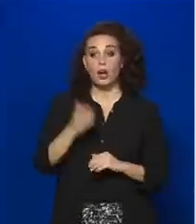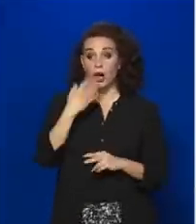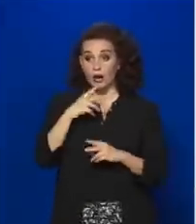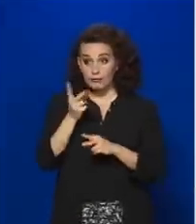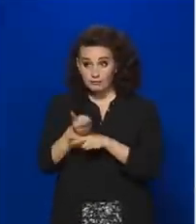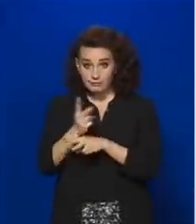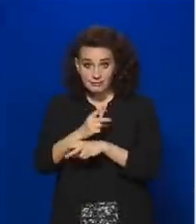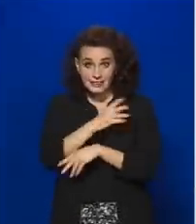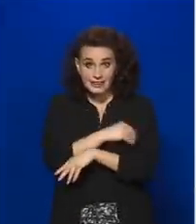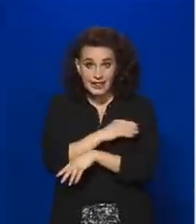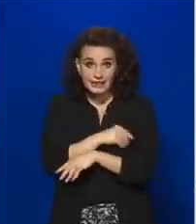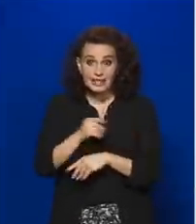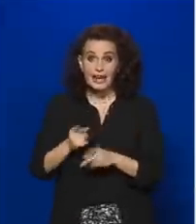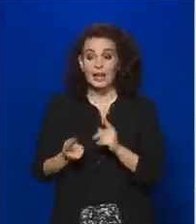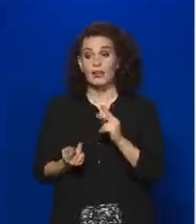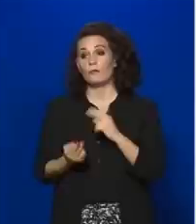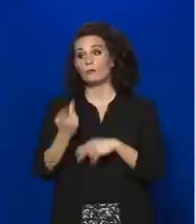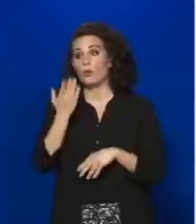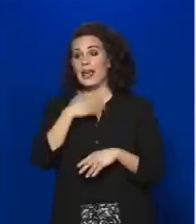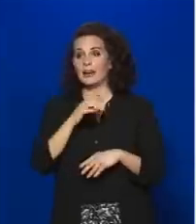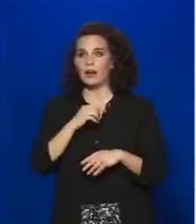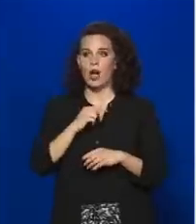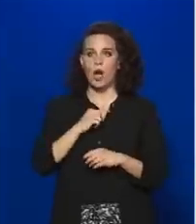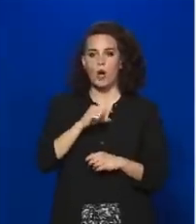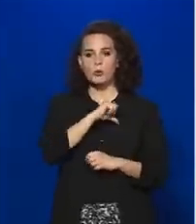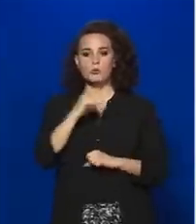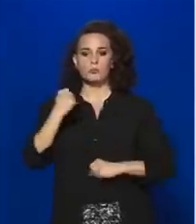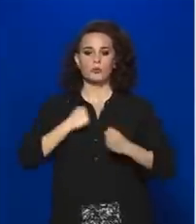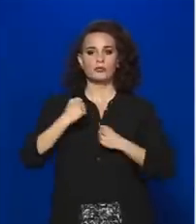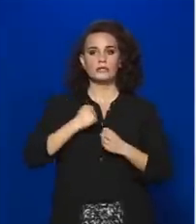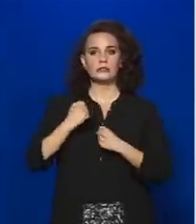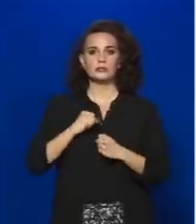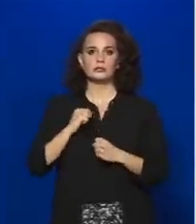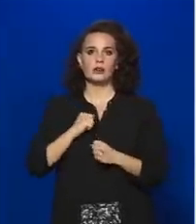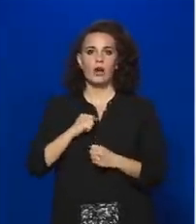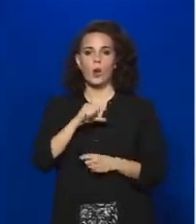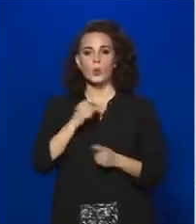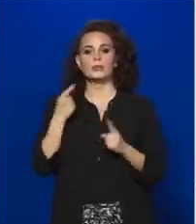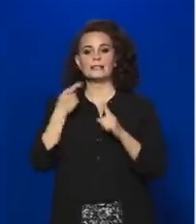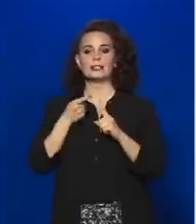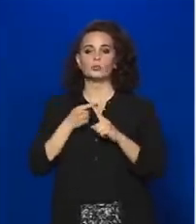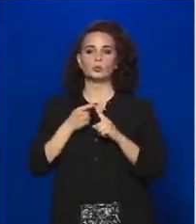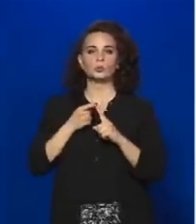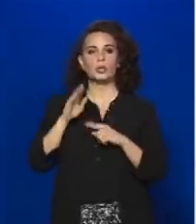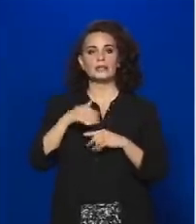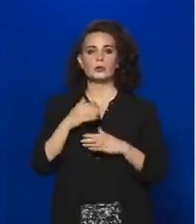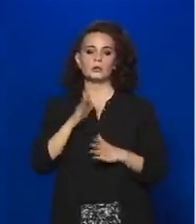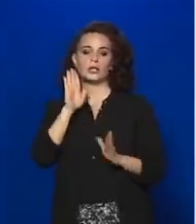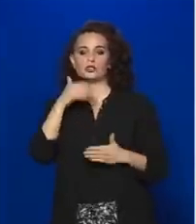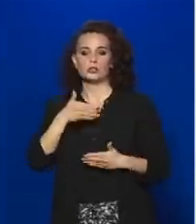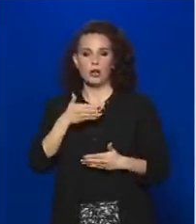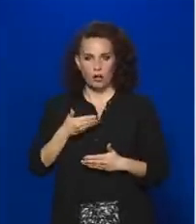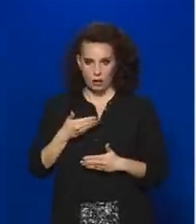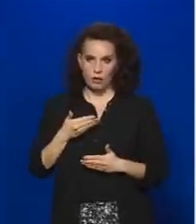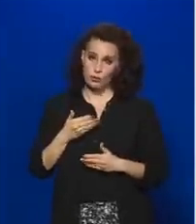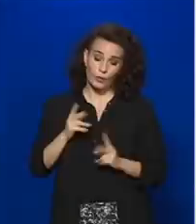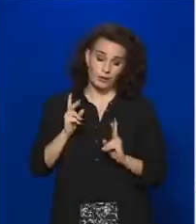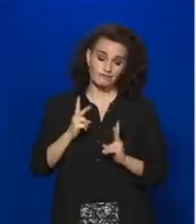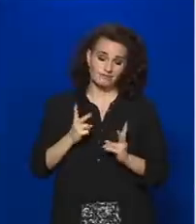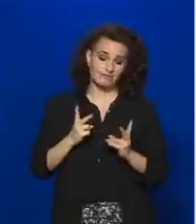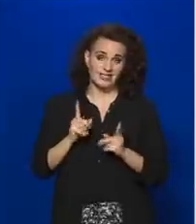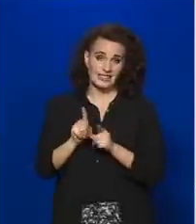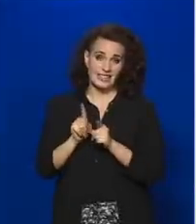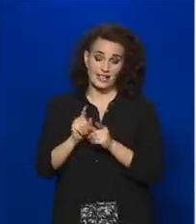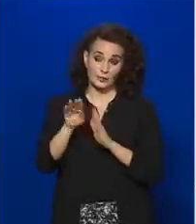soviniszta, és öncélú a nacionalista, akkor sor kerülhet ilyen törvények elfogadására.